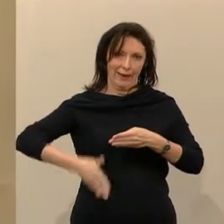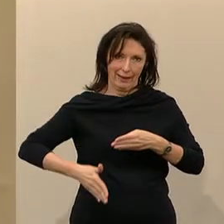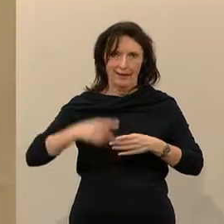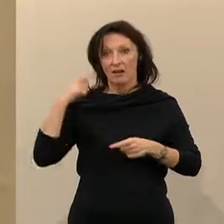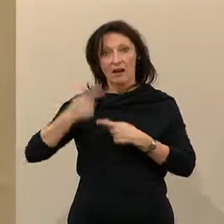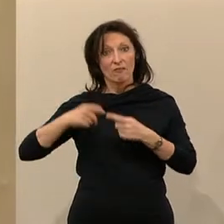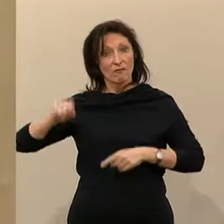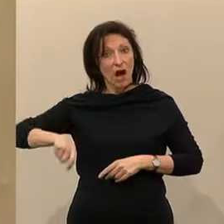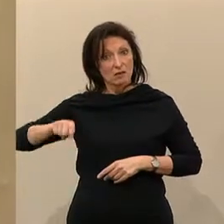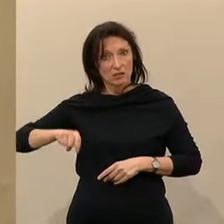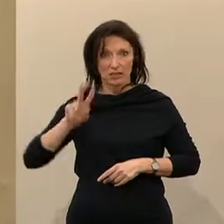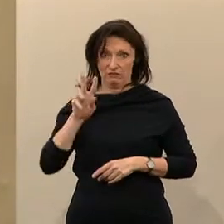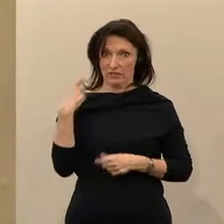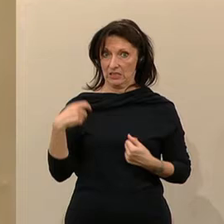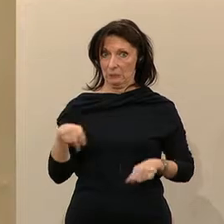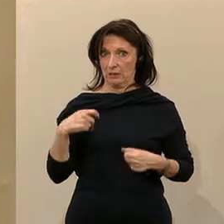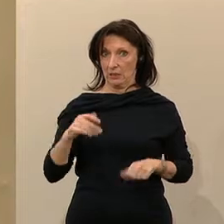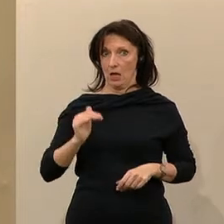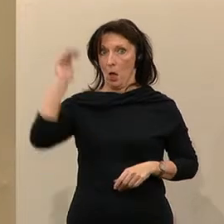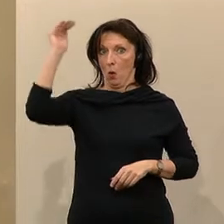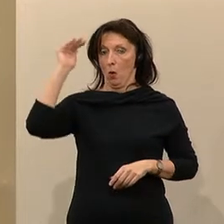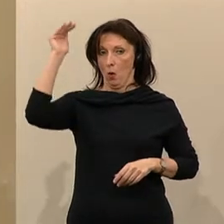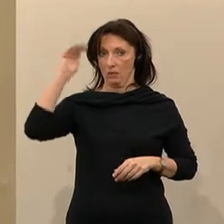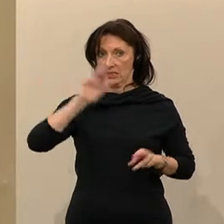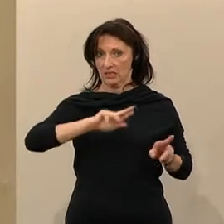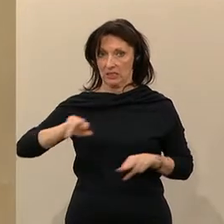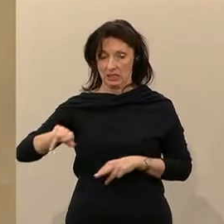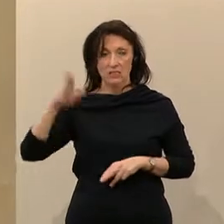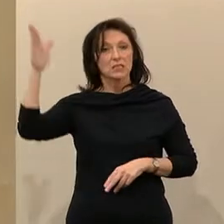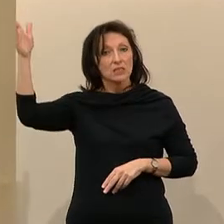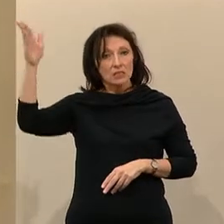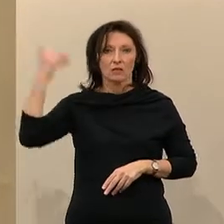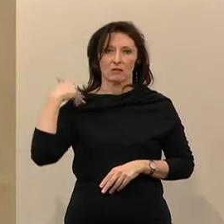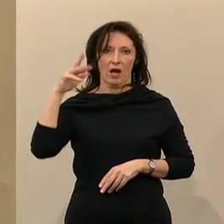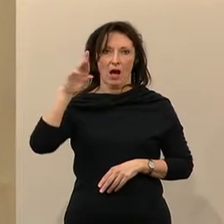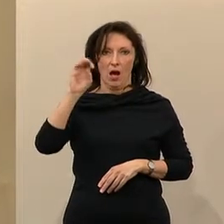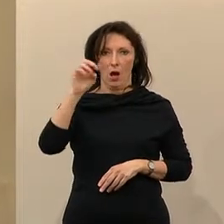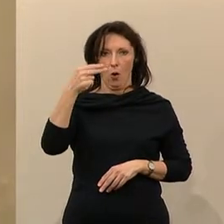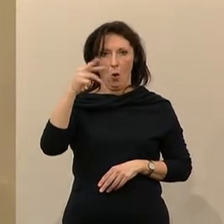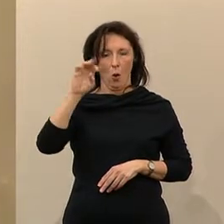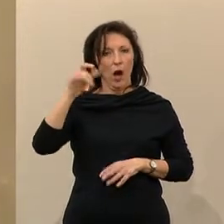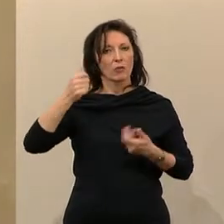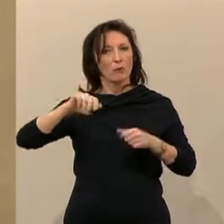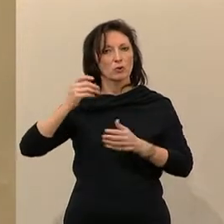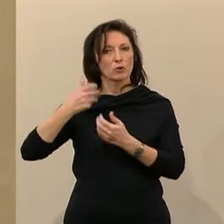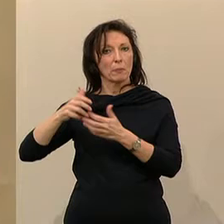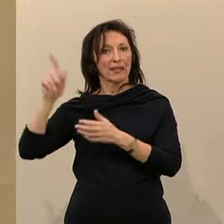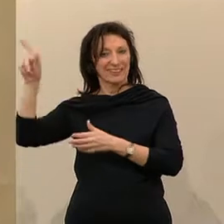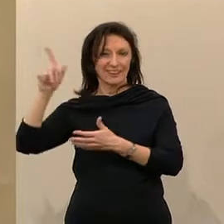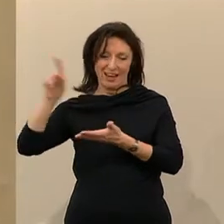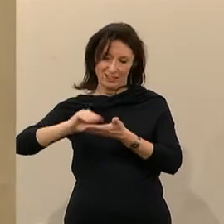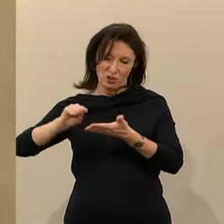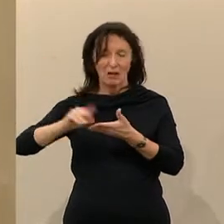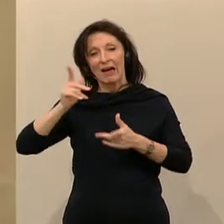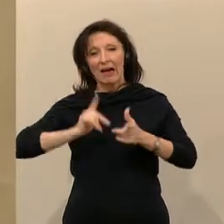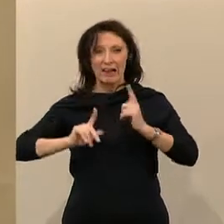Vizepräsident des Obersten Gerichtshofes, Ronald Rohrer, hat immer bemerkt und auch in seinem Abschlussbericht kundgetan, dass einige Punkte leider offen bleiben